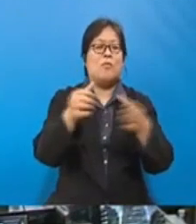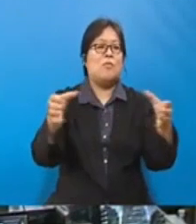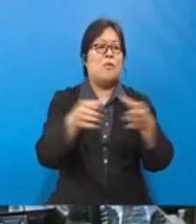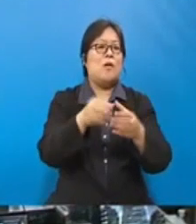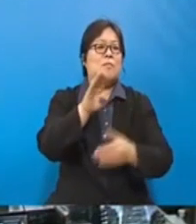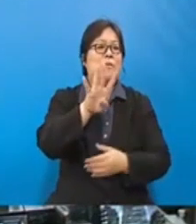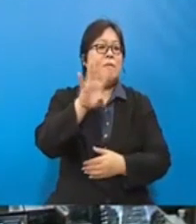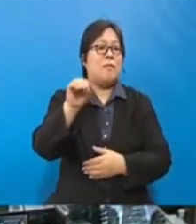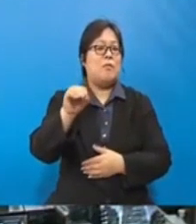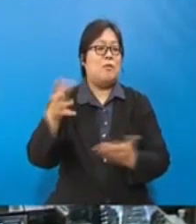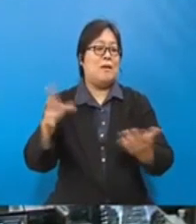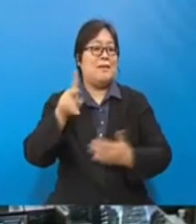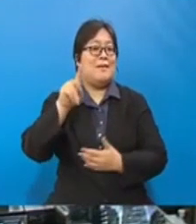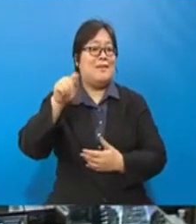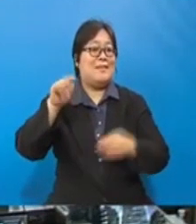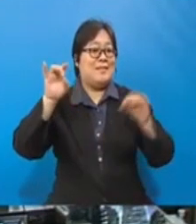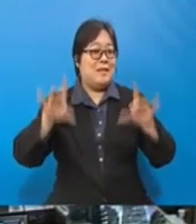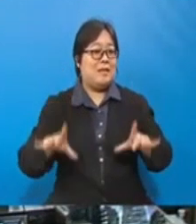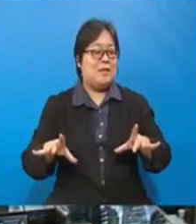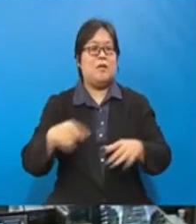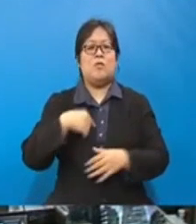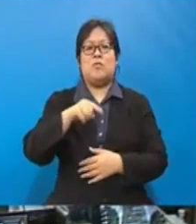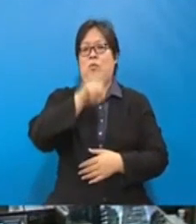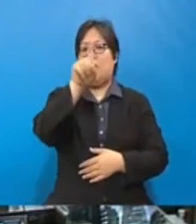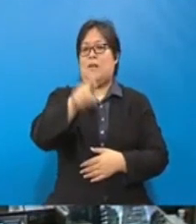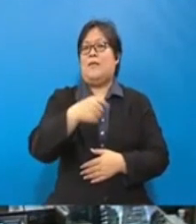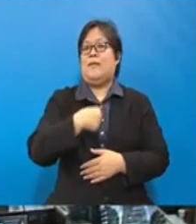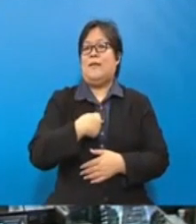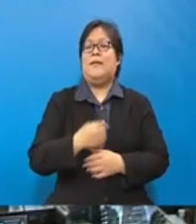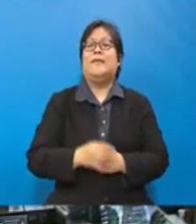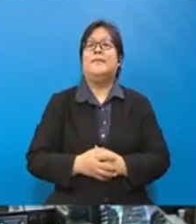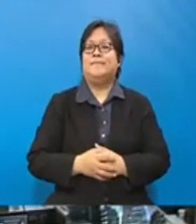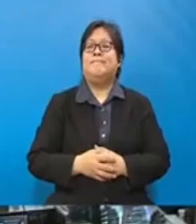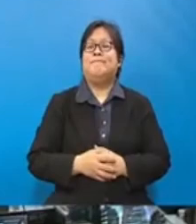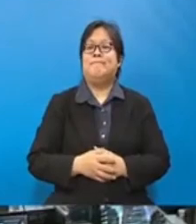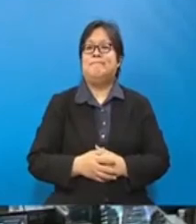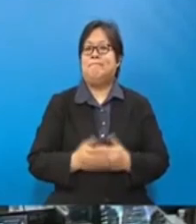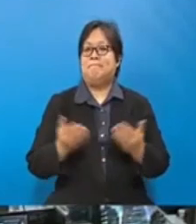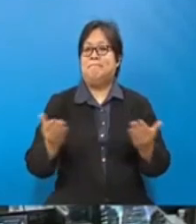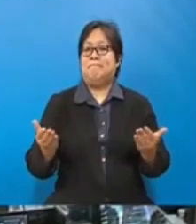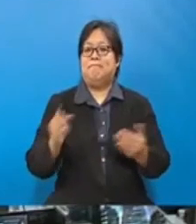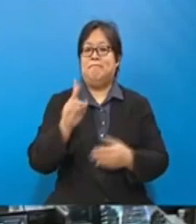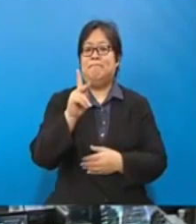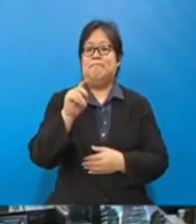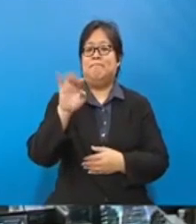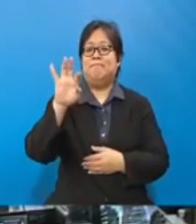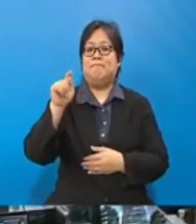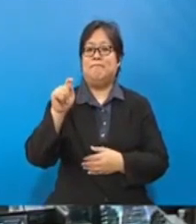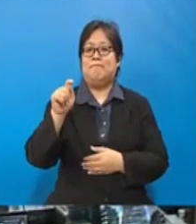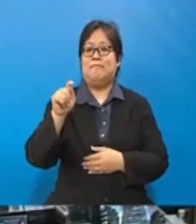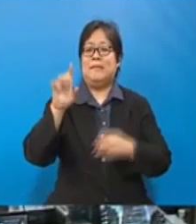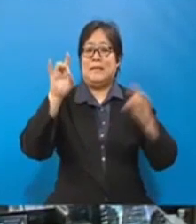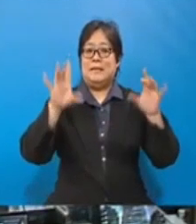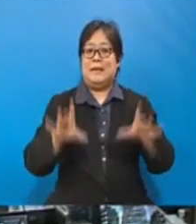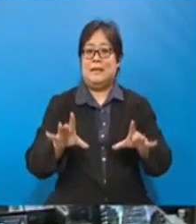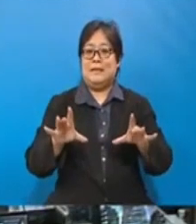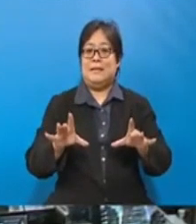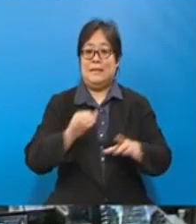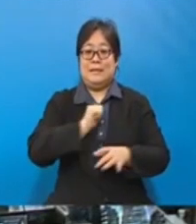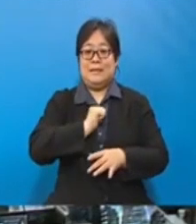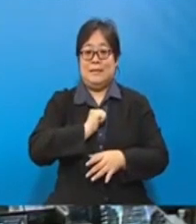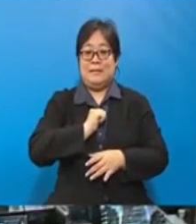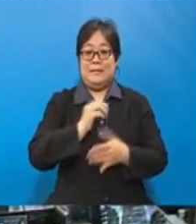untuk kit ini. Dan soalan yang saya kemukakan ini ialah adakah kit-kit ujian secara kendiri ini